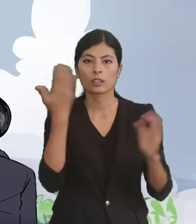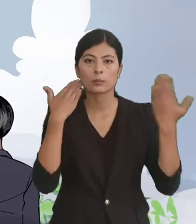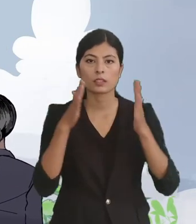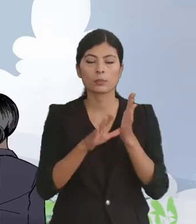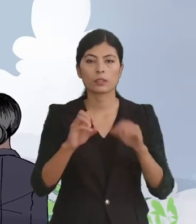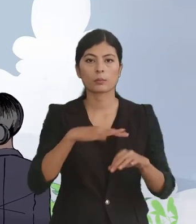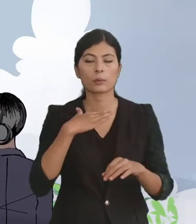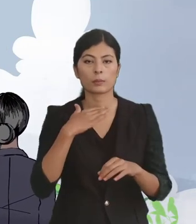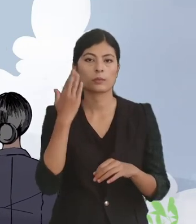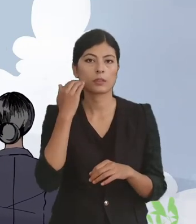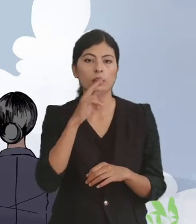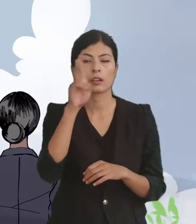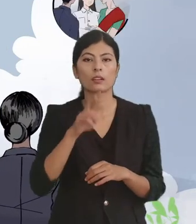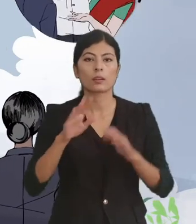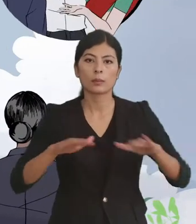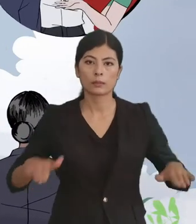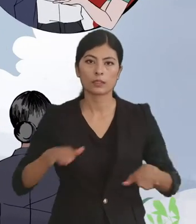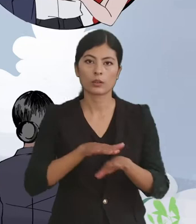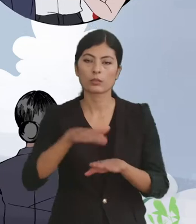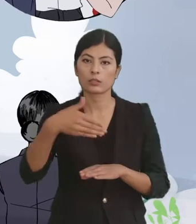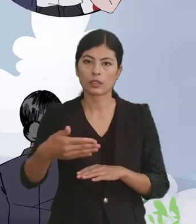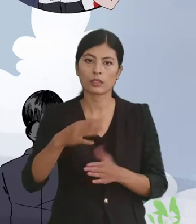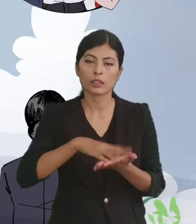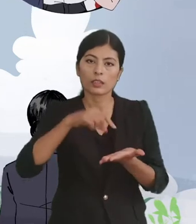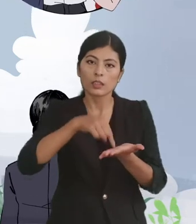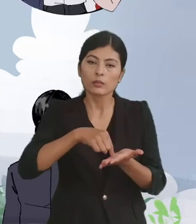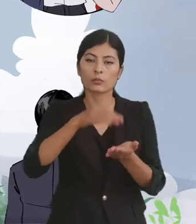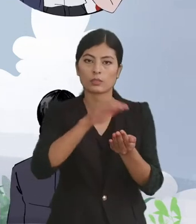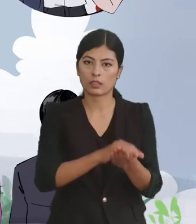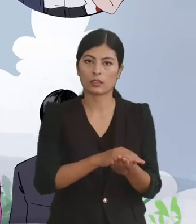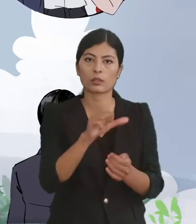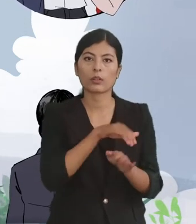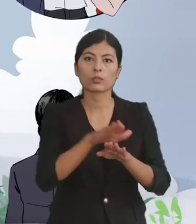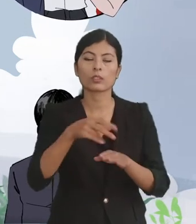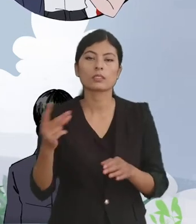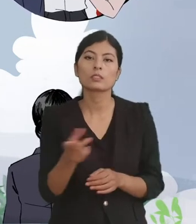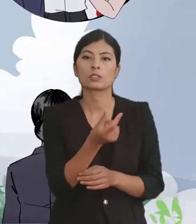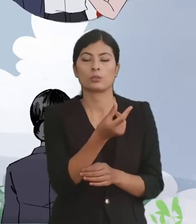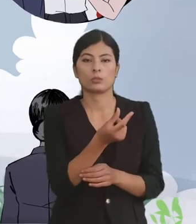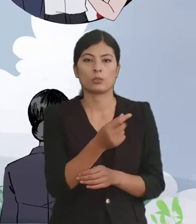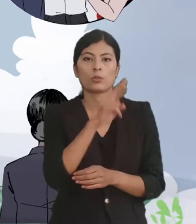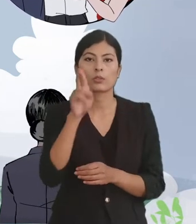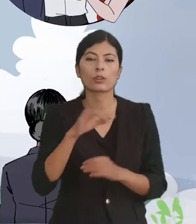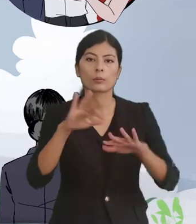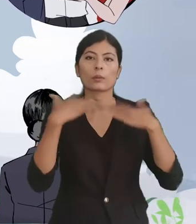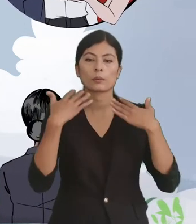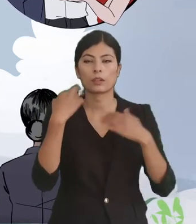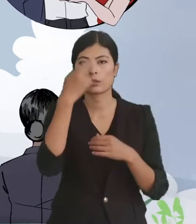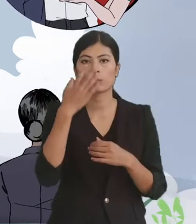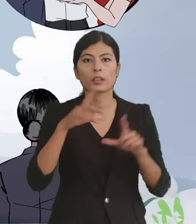प्रभावित्मयला तथा बालबाली कालाय केंद्र बिंदुमा राकी उनी हरुलाय छीटो छरीतो रप्रभापकारी रूपले